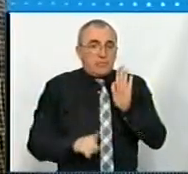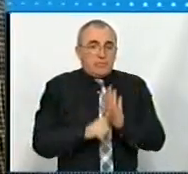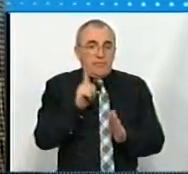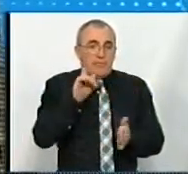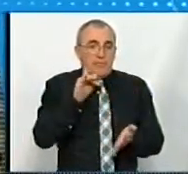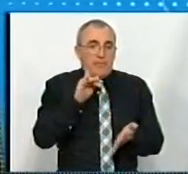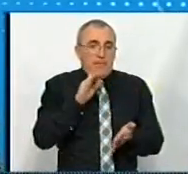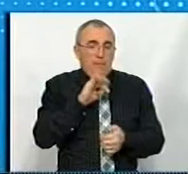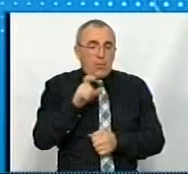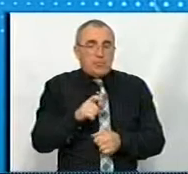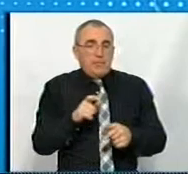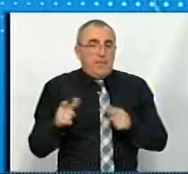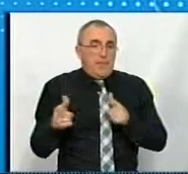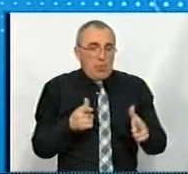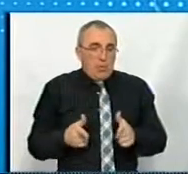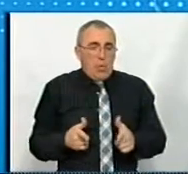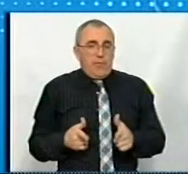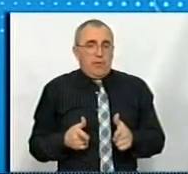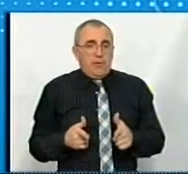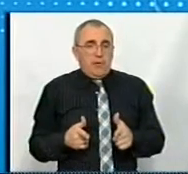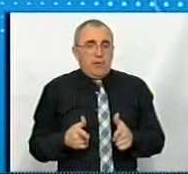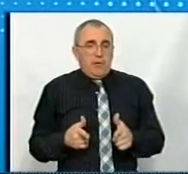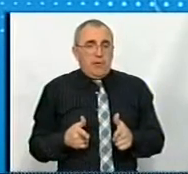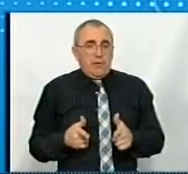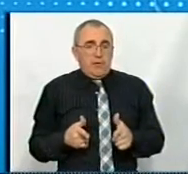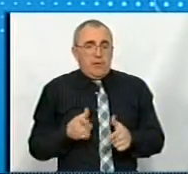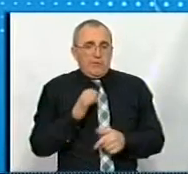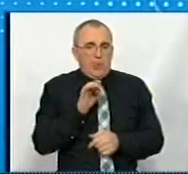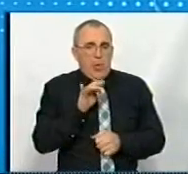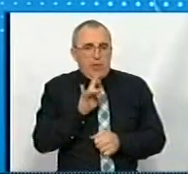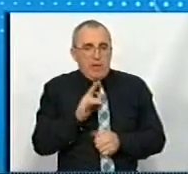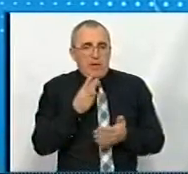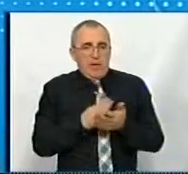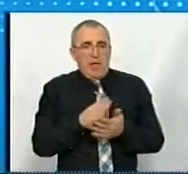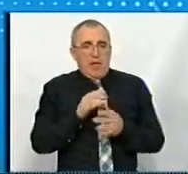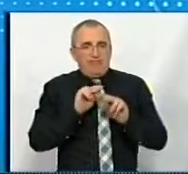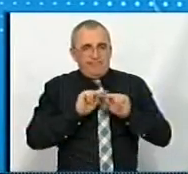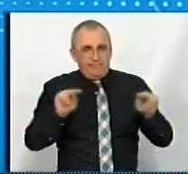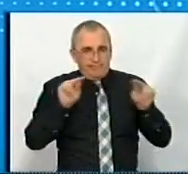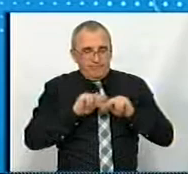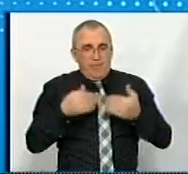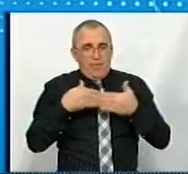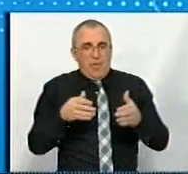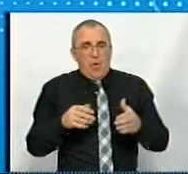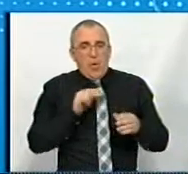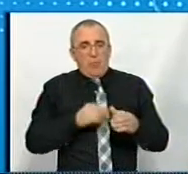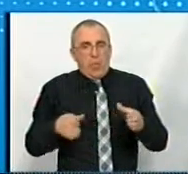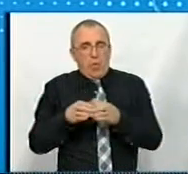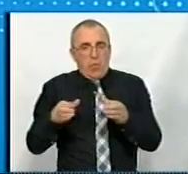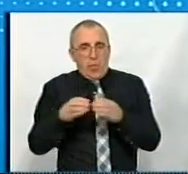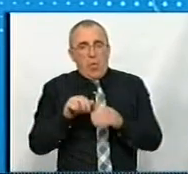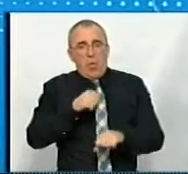центра до вузівської підготовки. Зі стейкхолдерами зараз працюють кафедри, випускові, робочі групи. Це вже один з